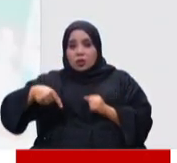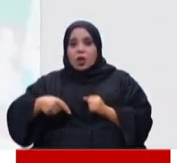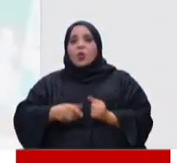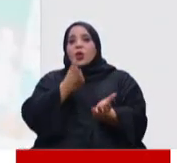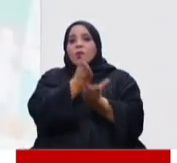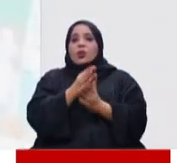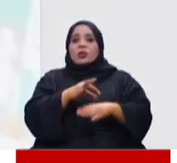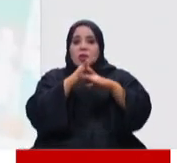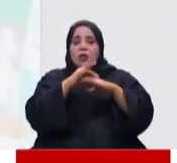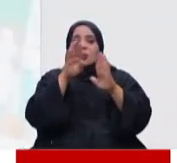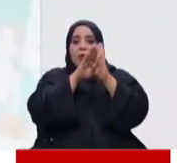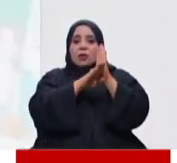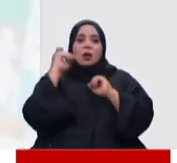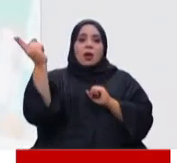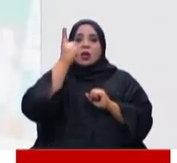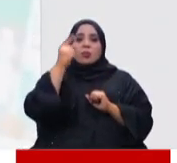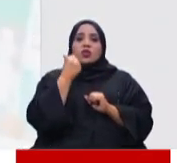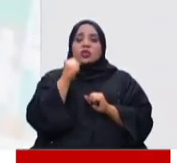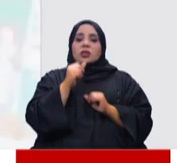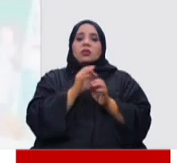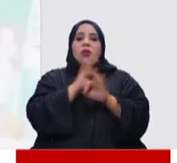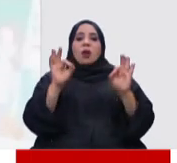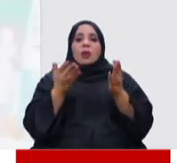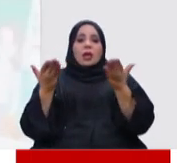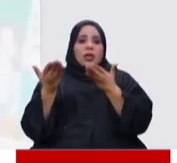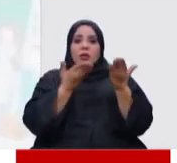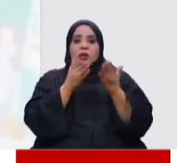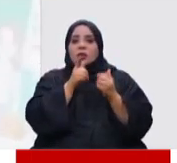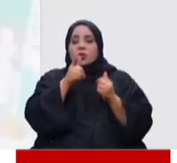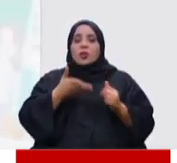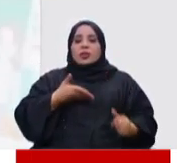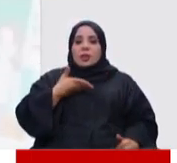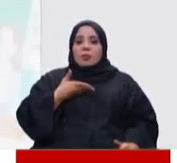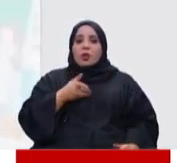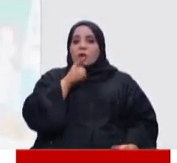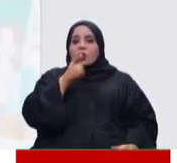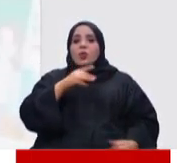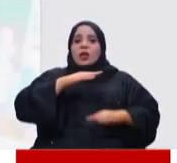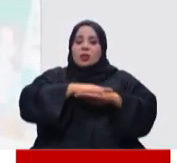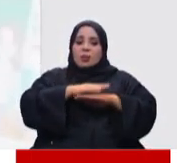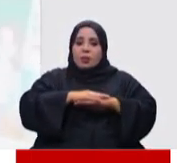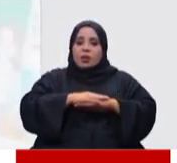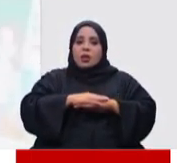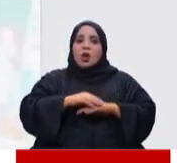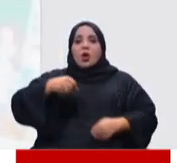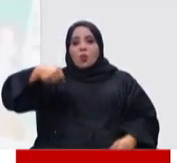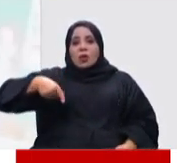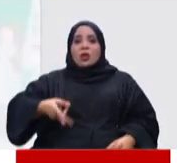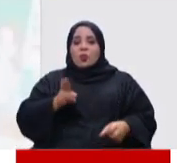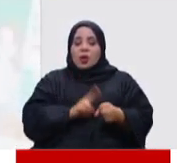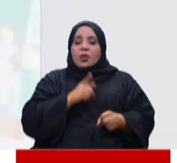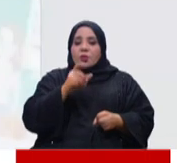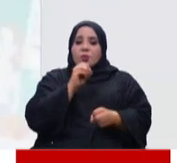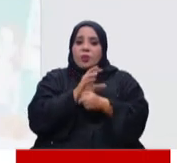معايير عالمية واستحداث مناهج لجميع المراحل الدراسية تحت مسمى التربية للمواطنة جاء ذلك خلال